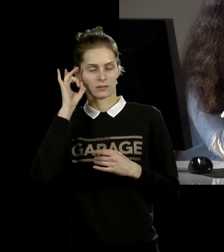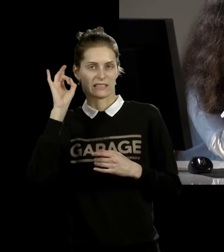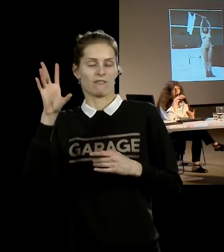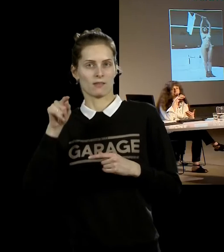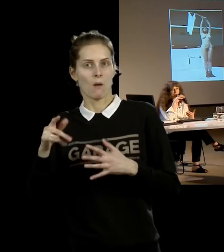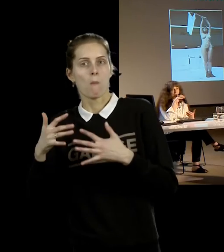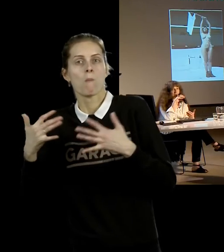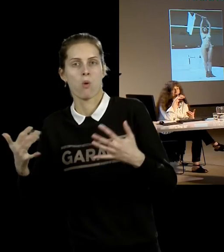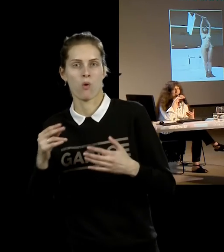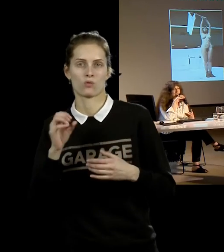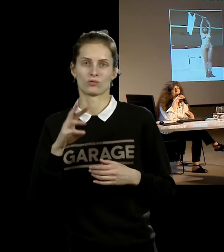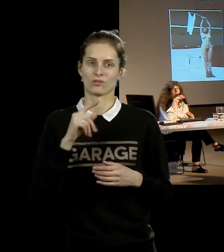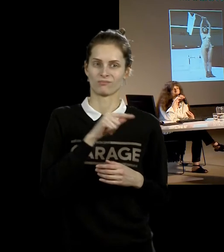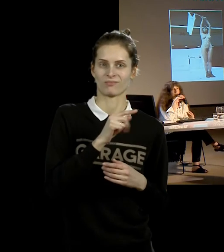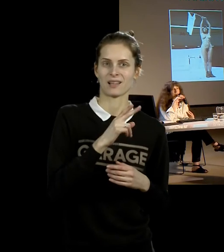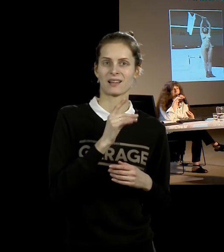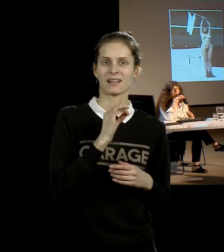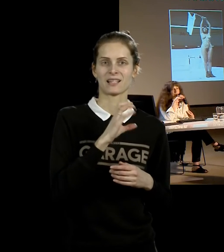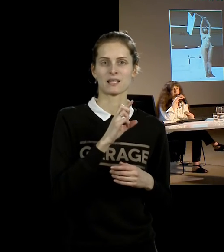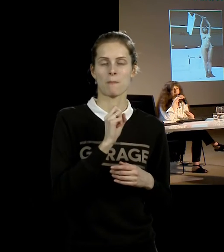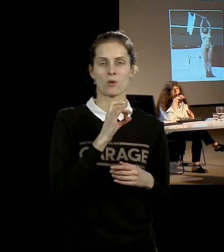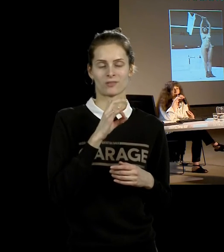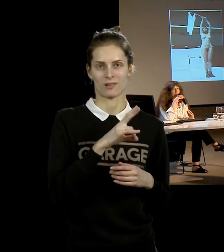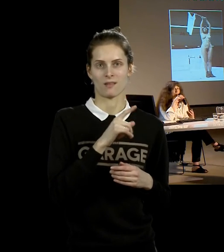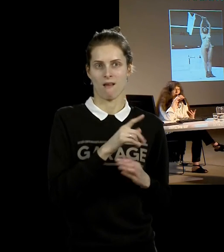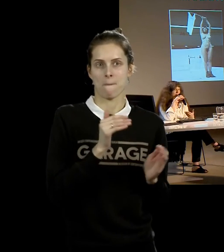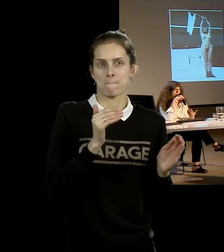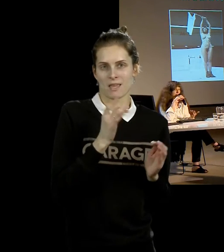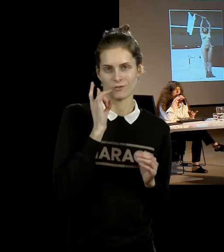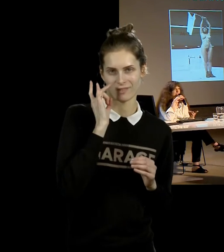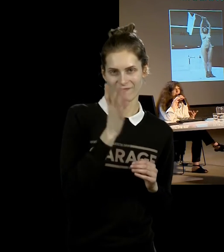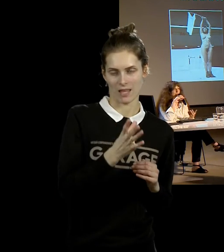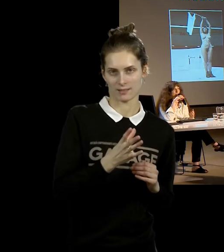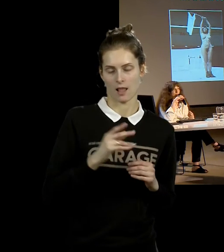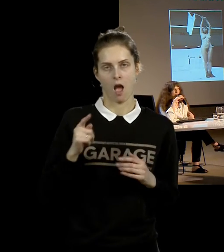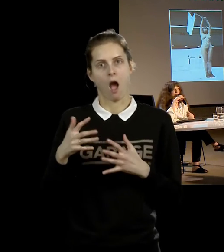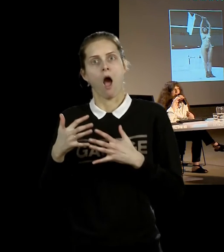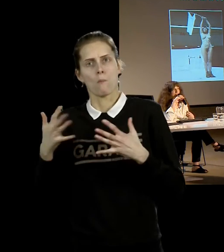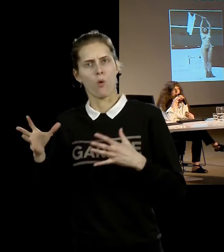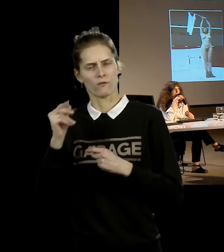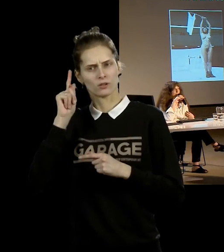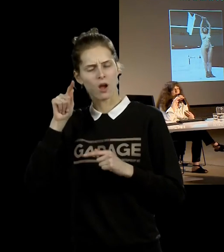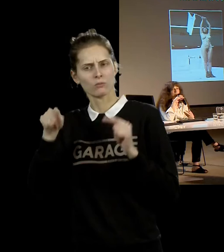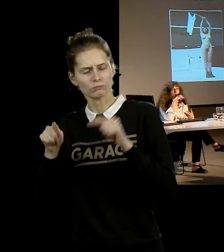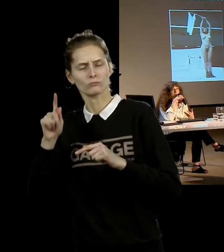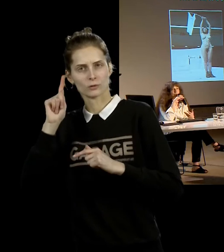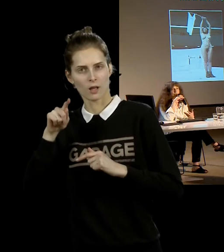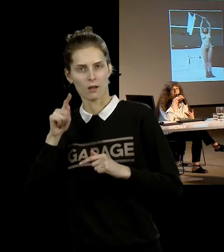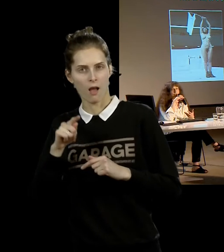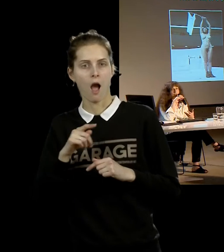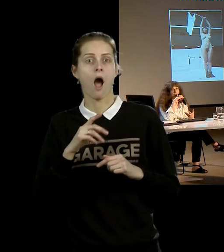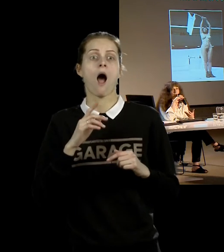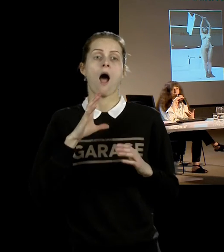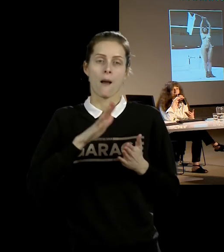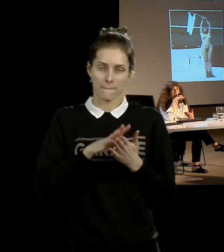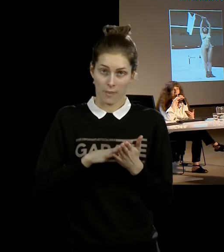нашей ситуации, и потом посмотреть Крису Бердену, посмотреть те работы, которые, как мне кажется, во многом были отправной